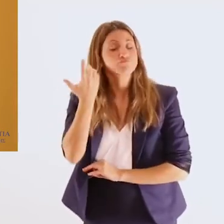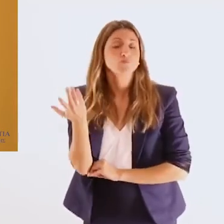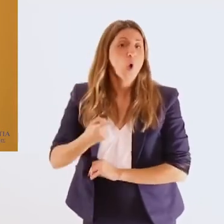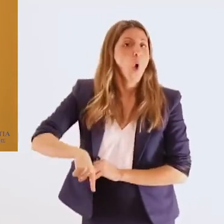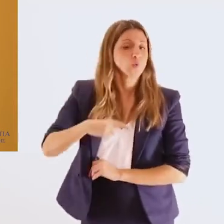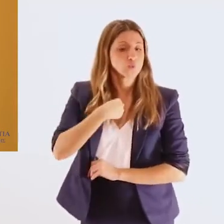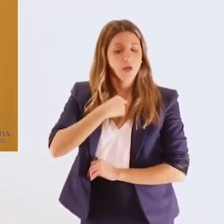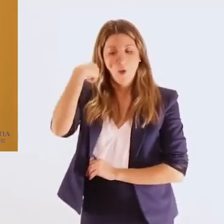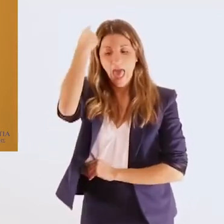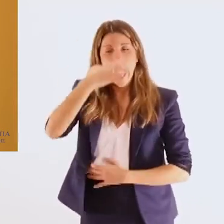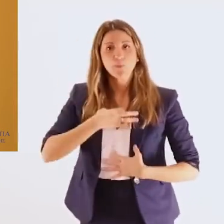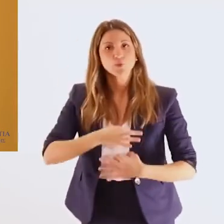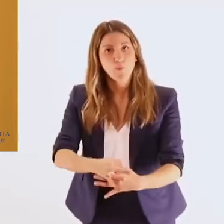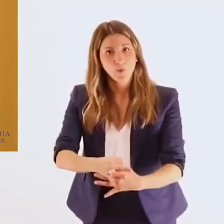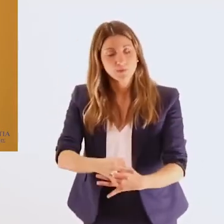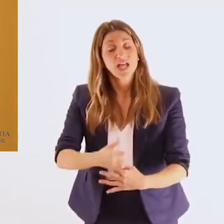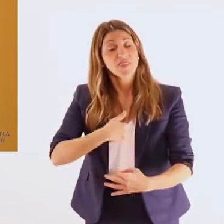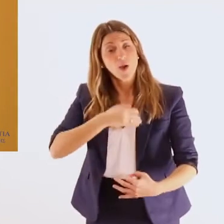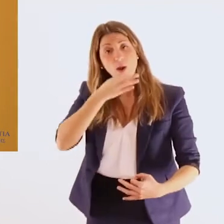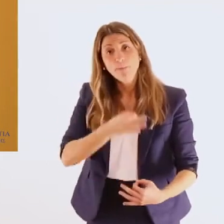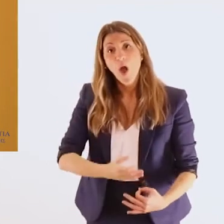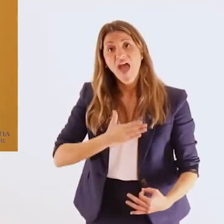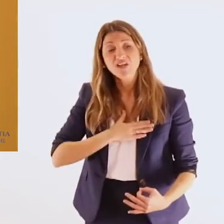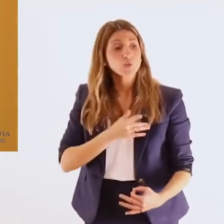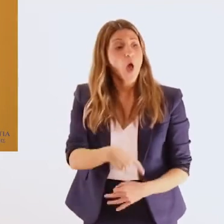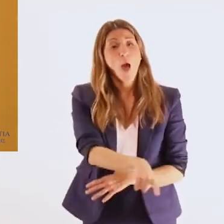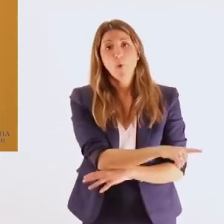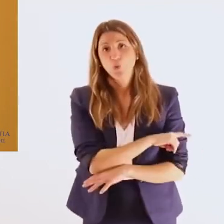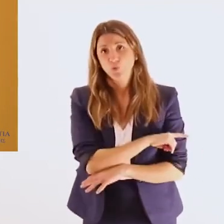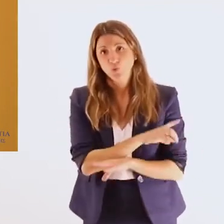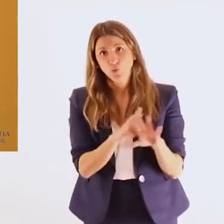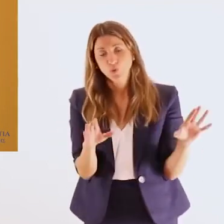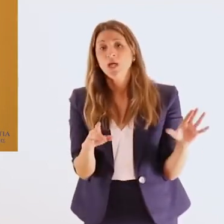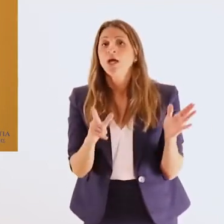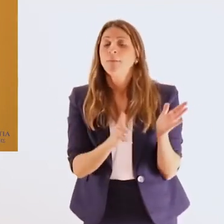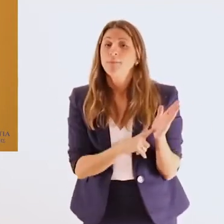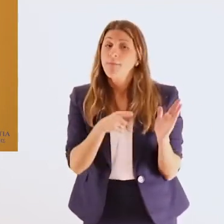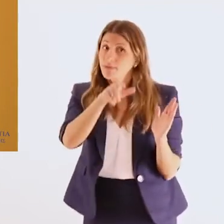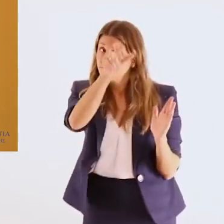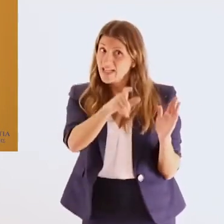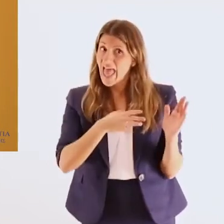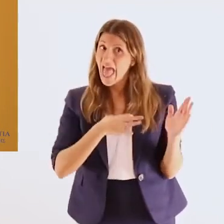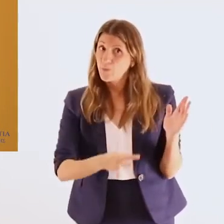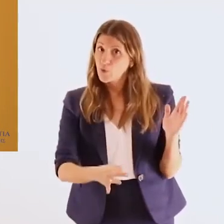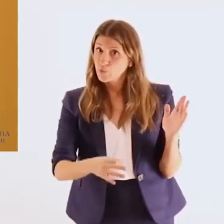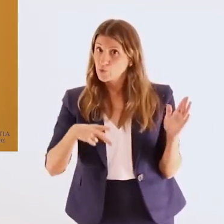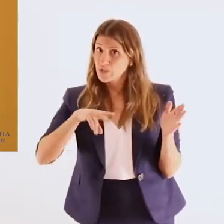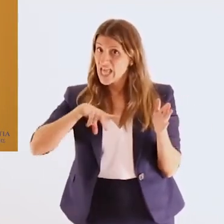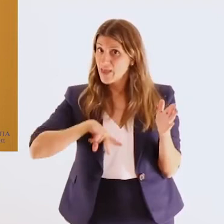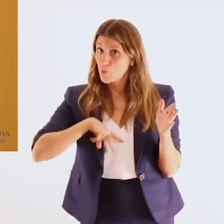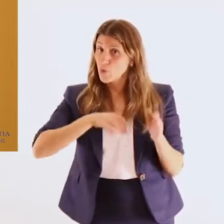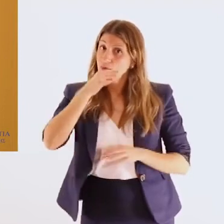θέλω κύριε εκπρόσωπε να μεταφέρετε τις ευχαριστίες μας στον